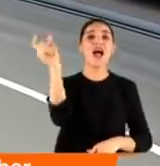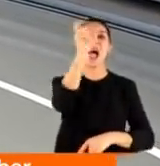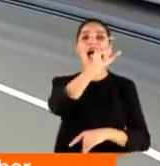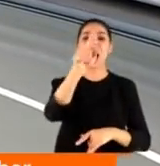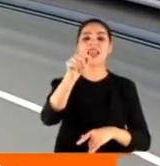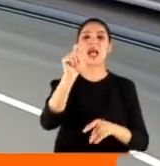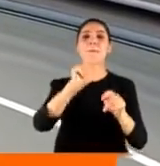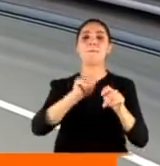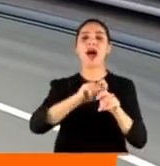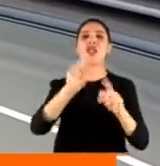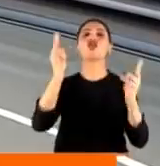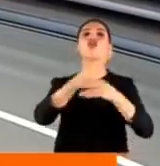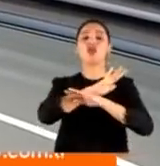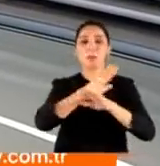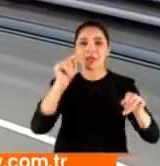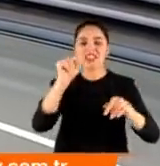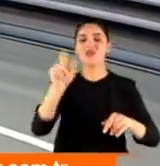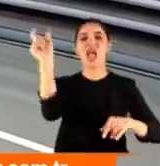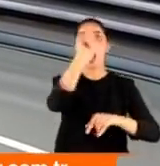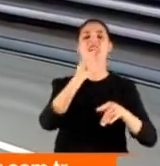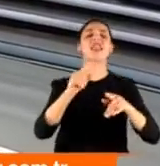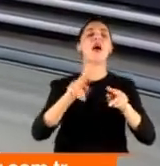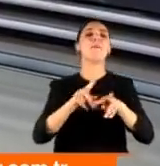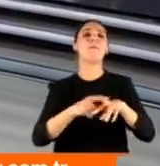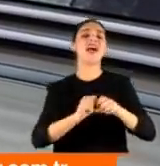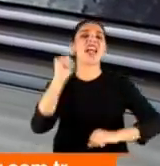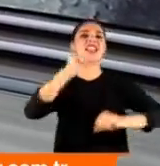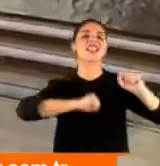madencilikten. Dünya bitti, şimdi Ay'da maden savaşı başladı.